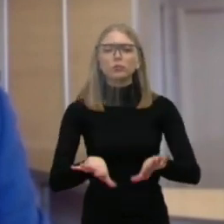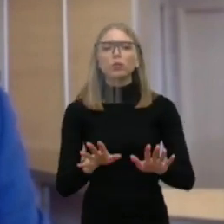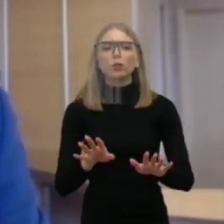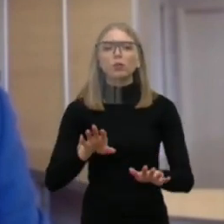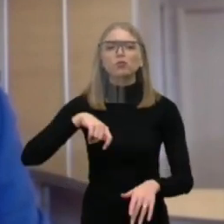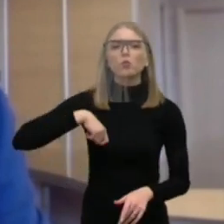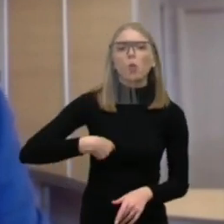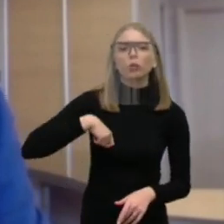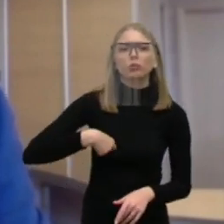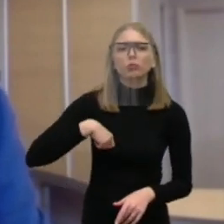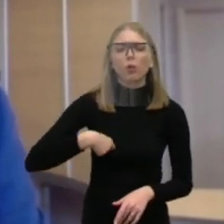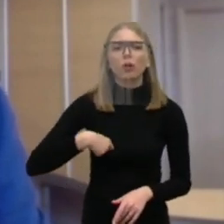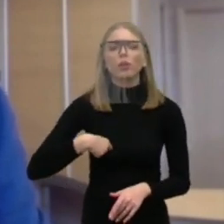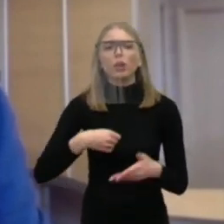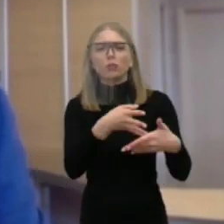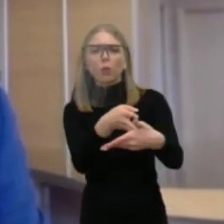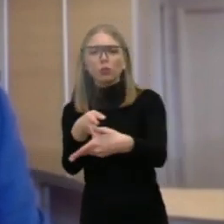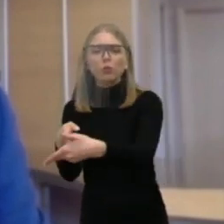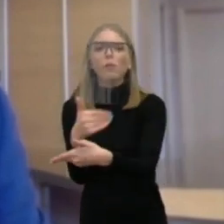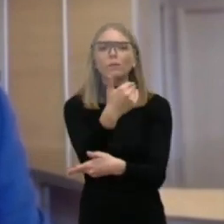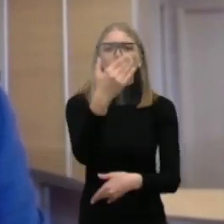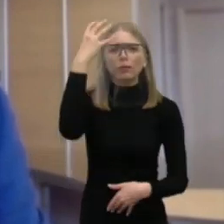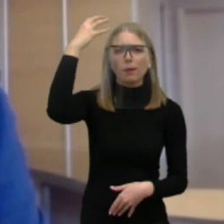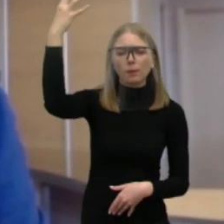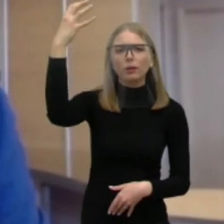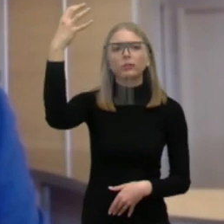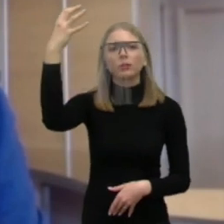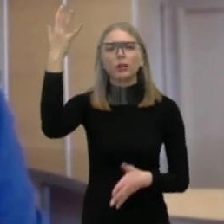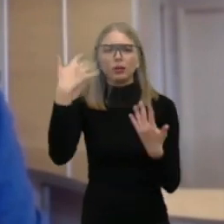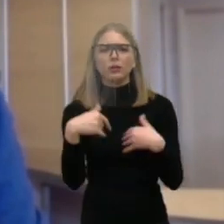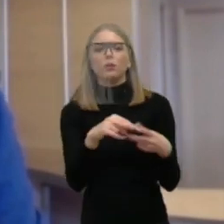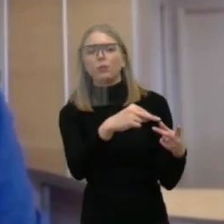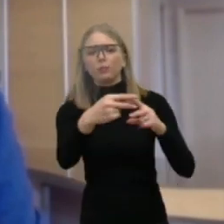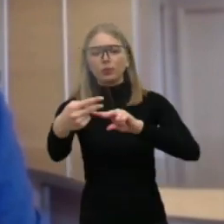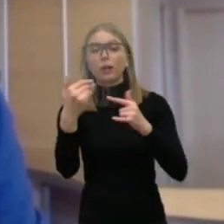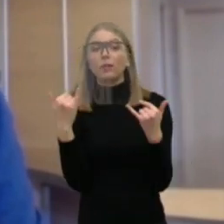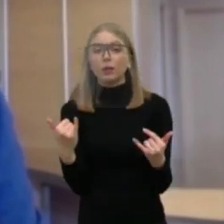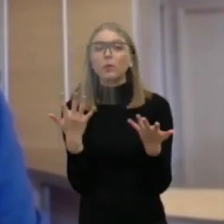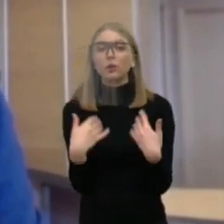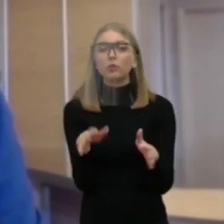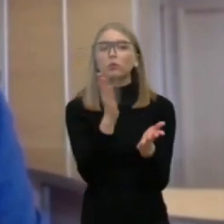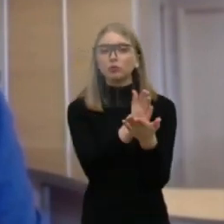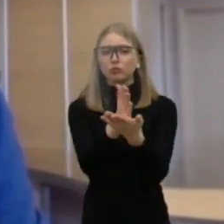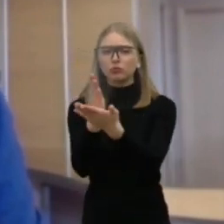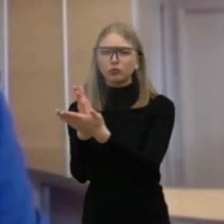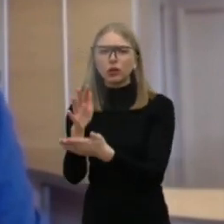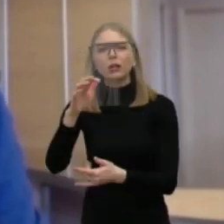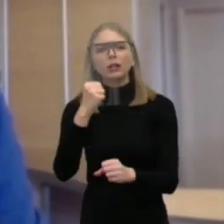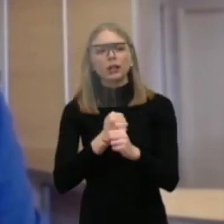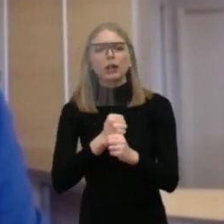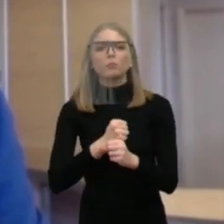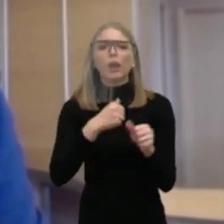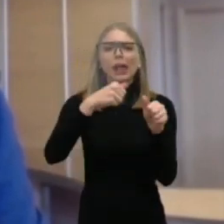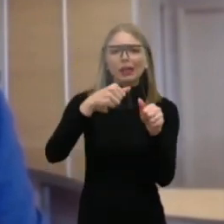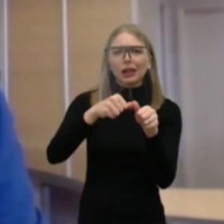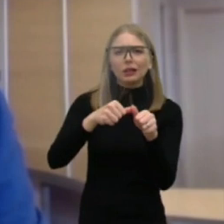konsolidacija departamente, į nevyktų sklandžiai, šiuo metu vyksta darbo grupė, kuri analizuoja tie, kad atų